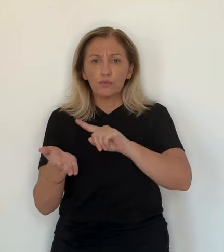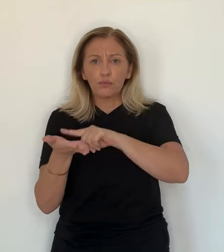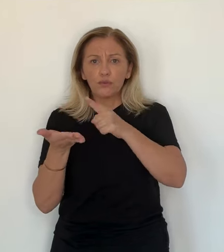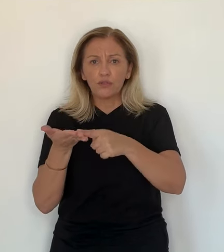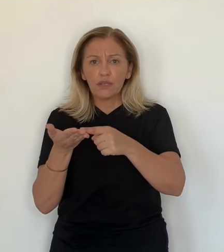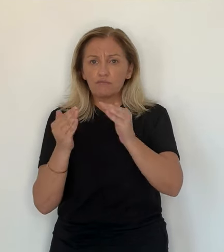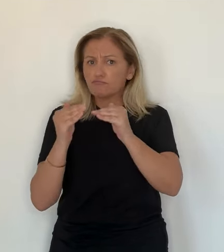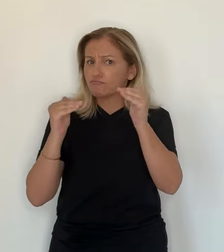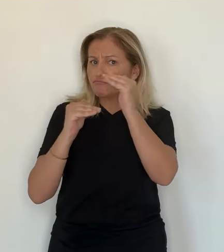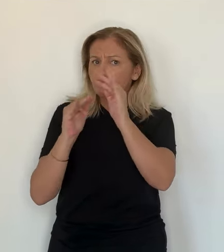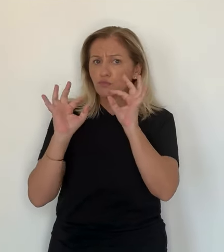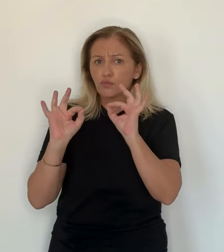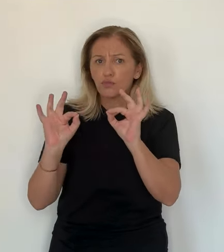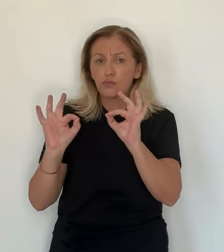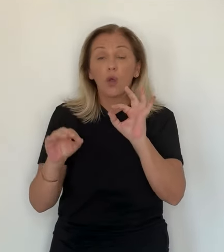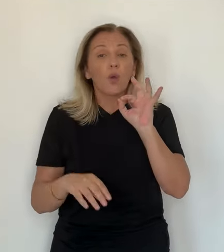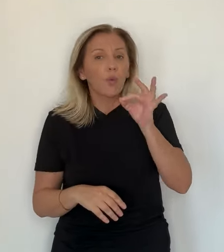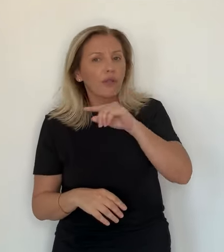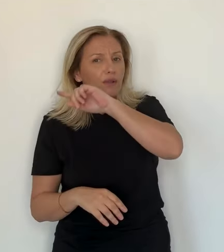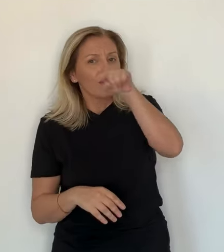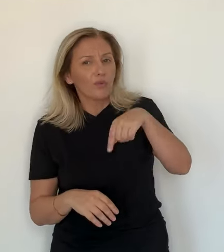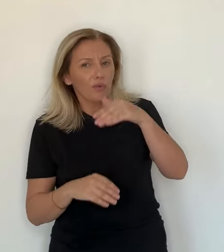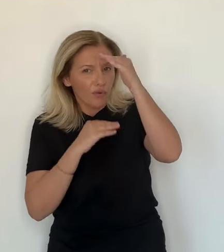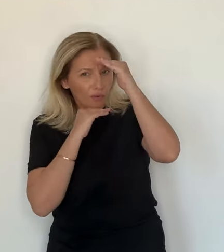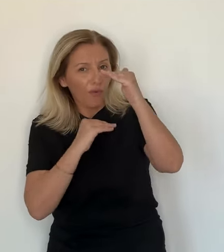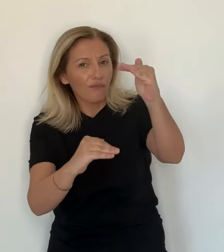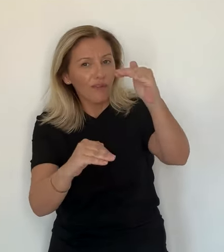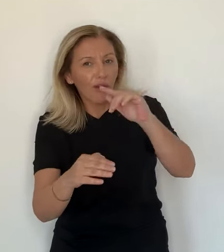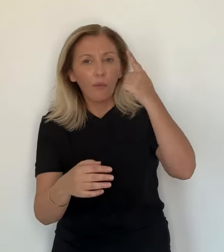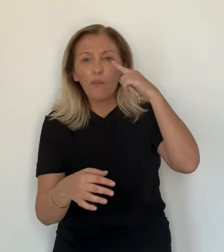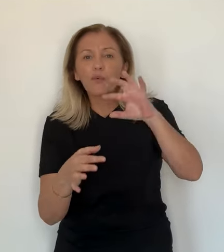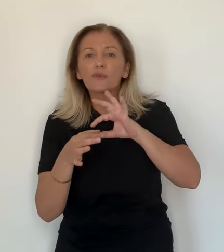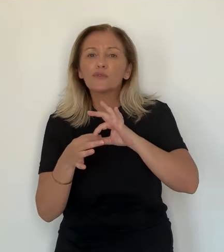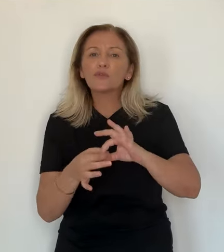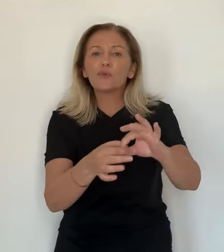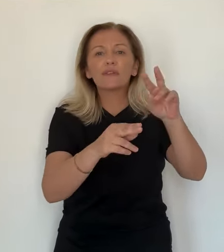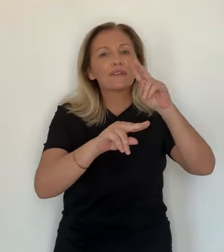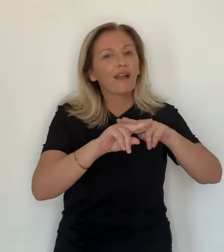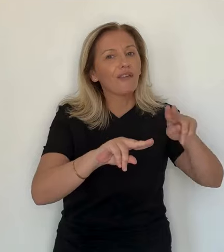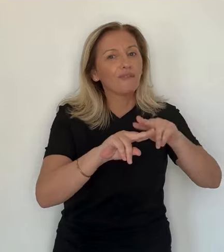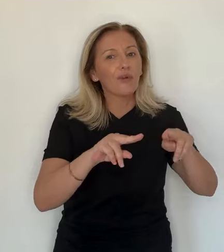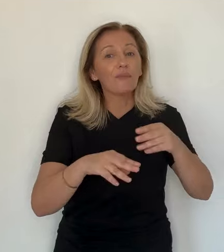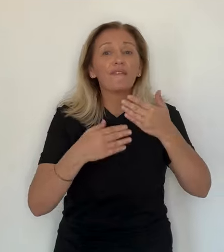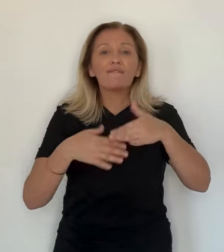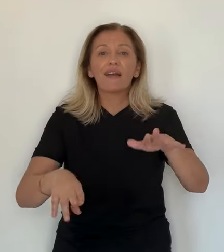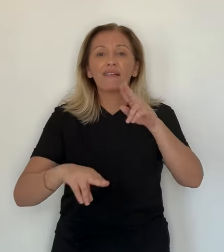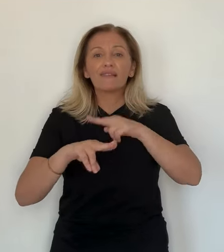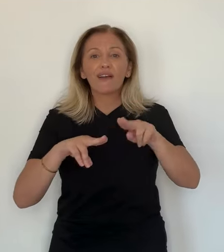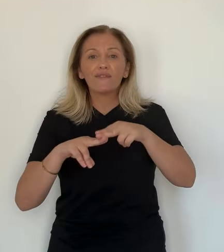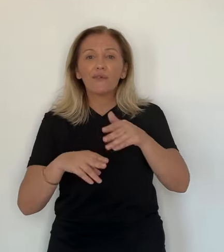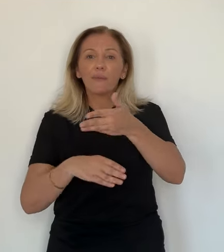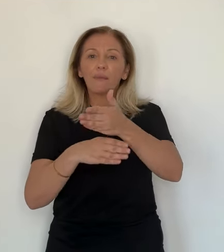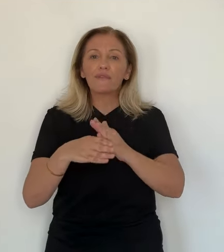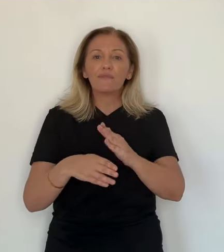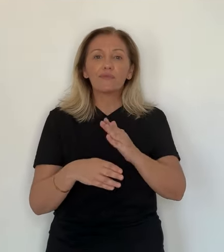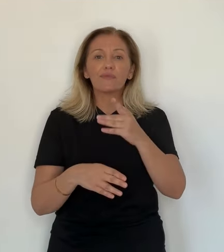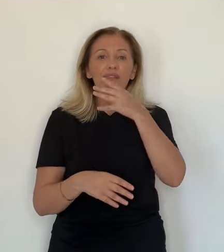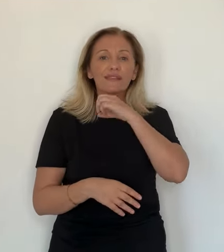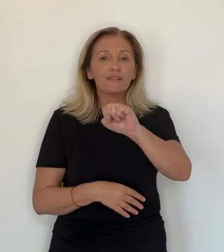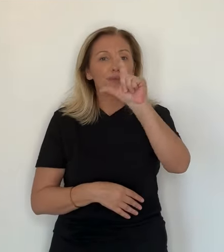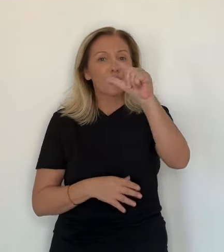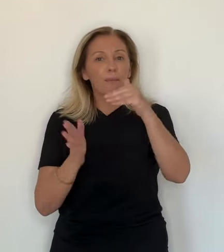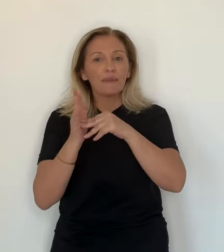initiale et oui, nous sommes confiants pour la suite des travaux. La livraison totale du chantier est donc toujours prévue pour décembre